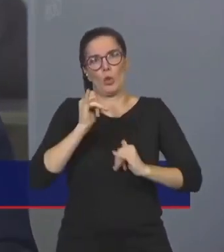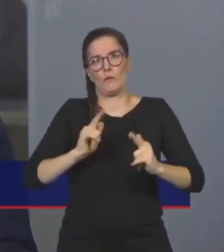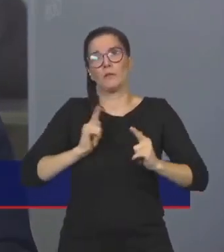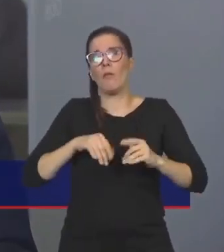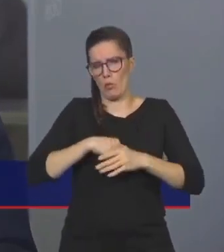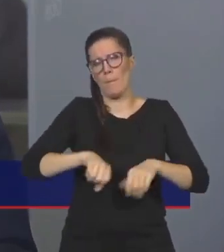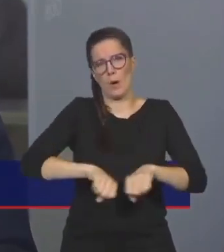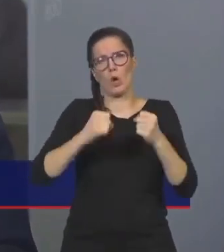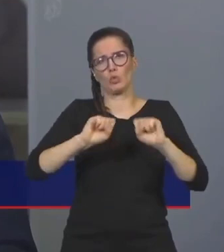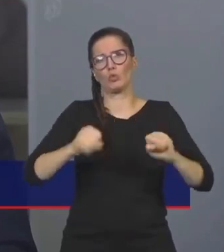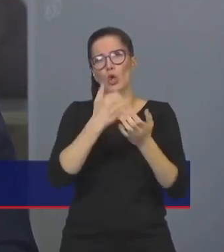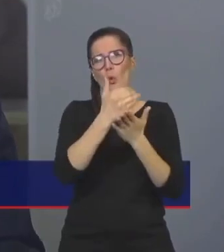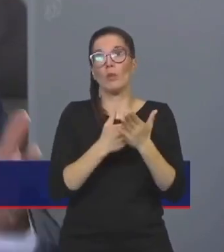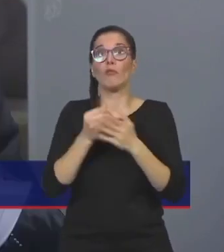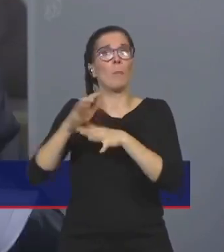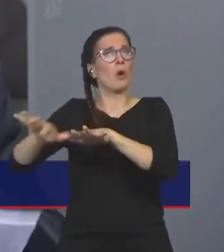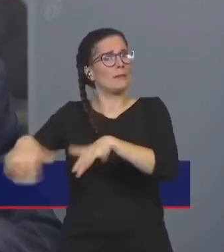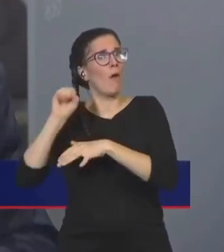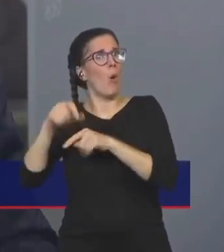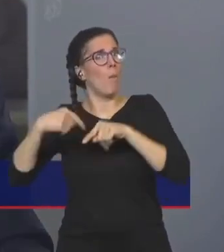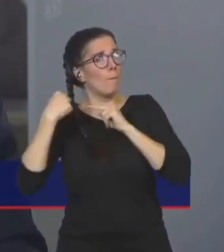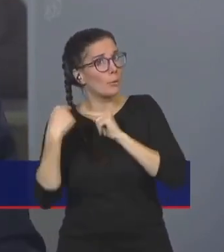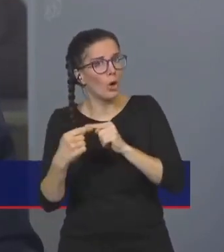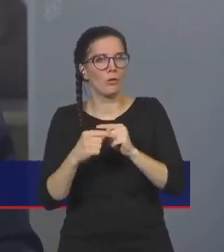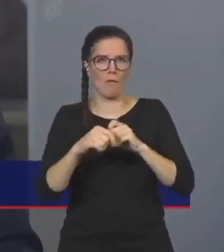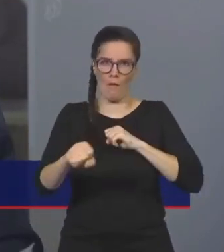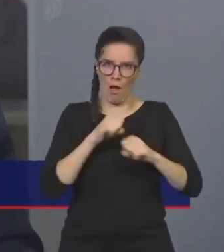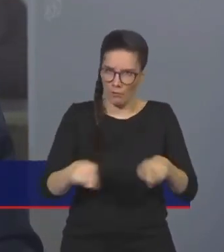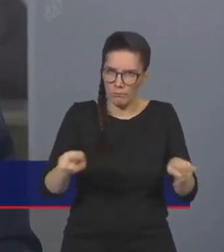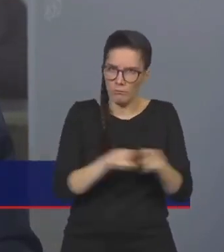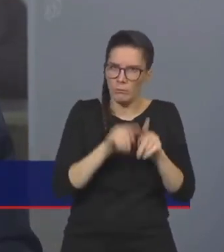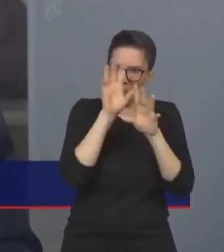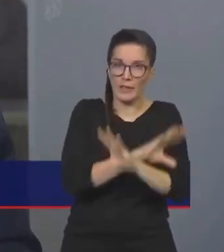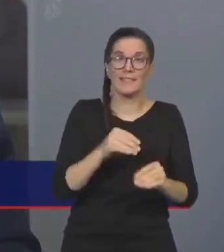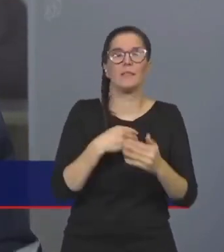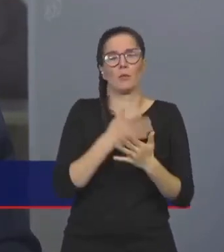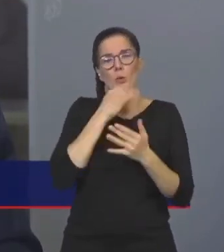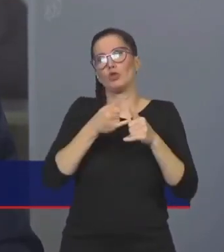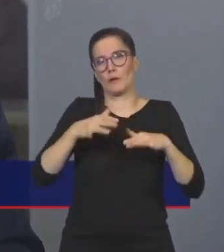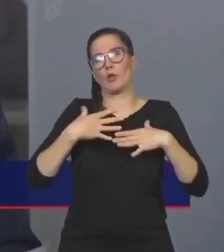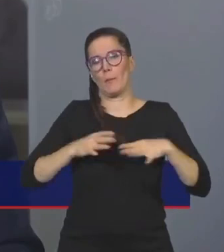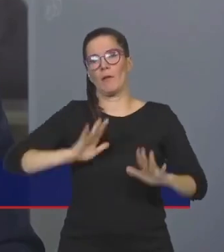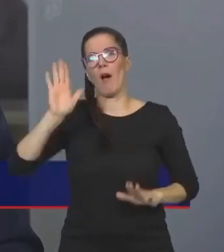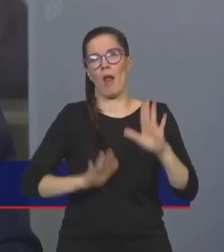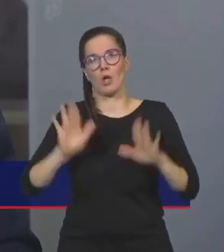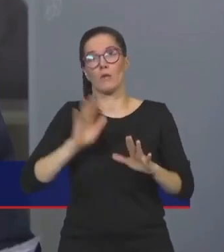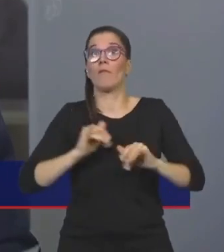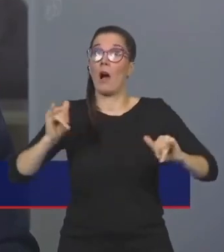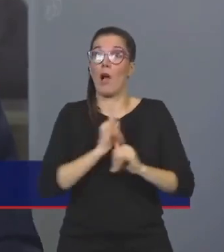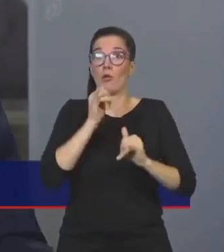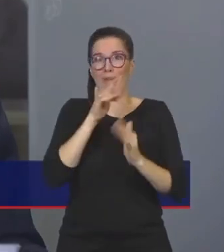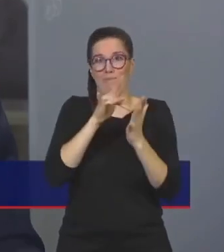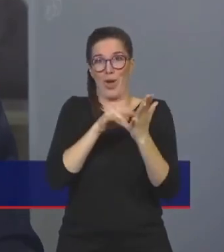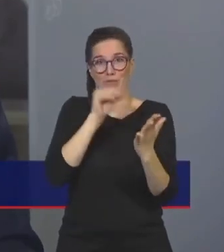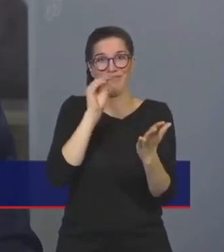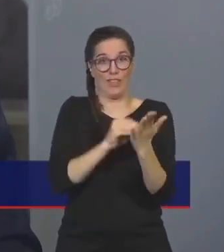protiústavní, že vláda obešla s němovnů a nechám o tom hlasovat ve čtvrtek dopoledne. Takže ve čtvrtek dopoledne se bude hlasovat o tom, zda li zařadíme tento